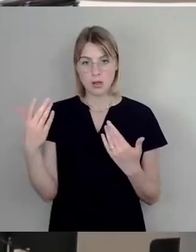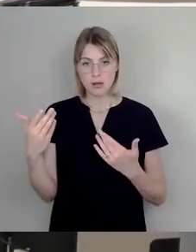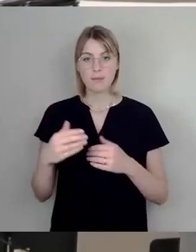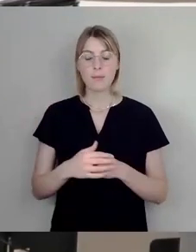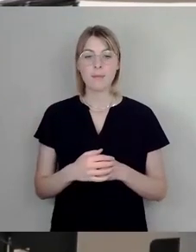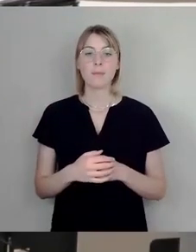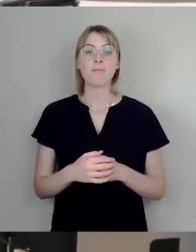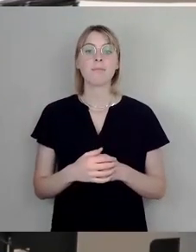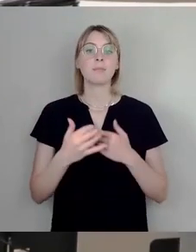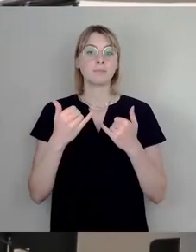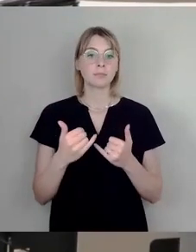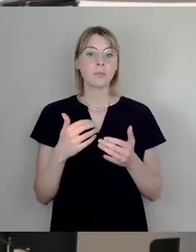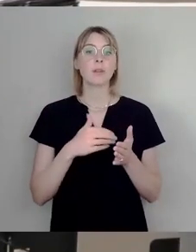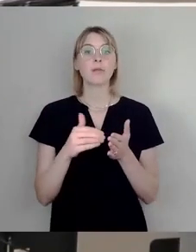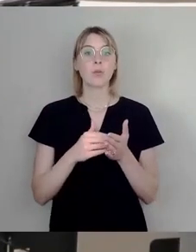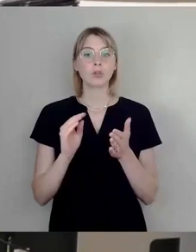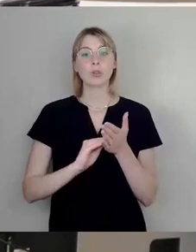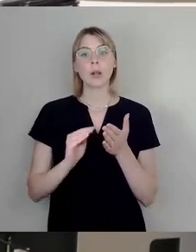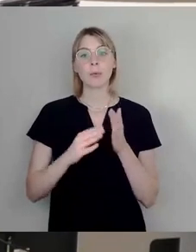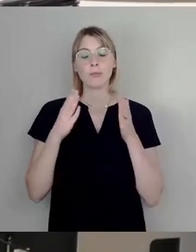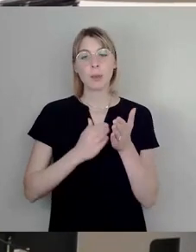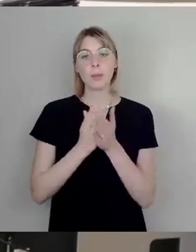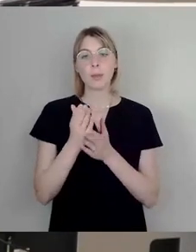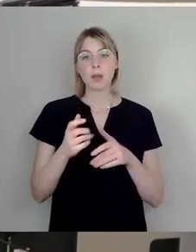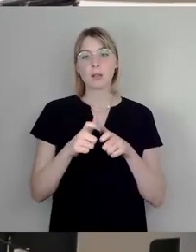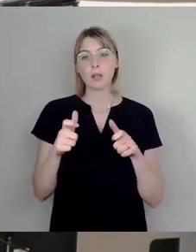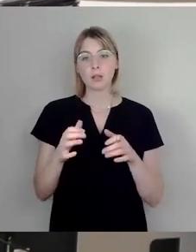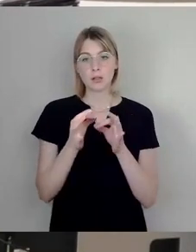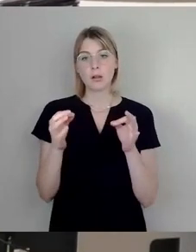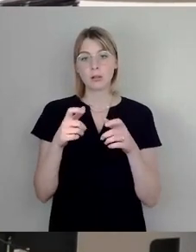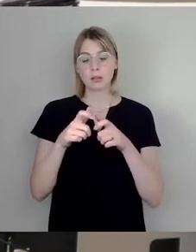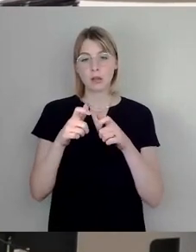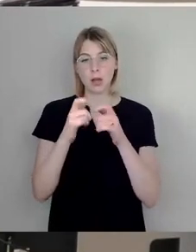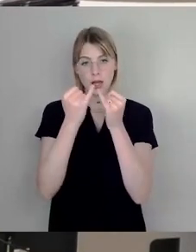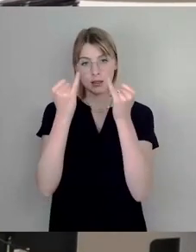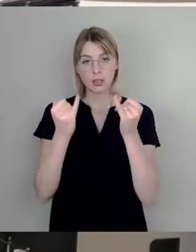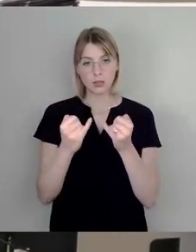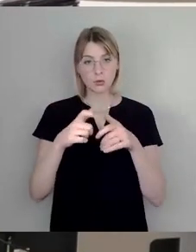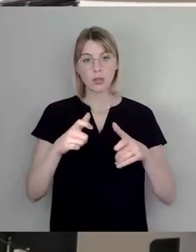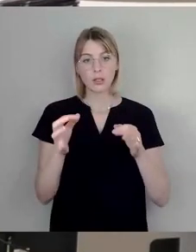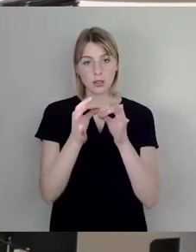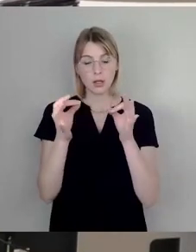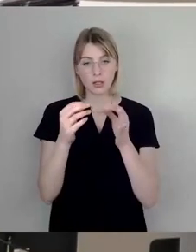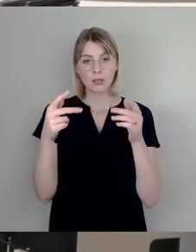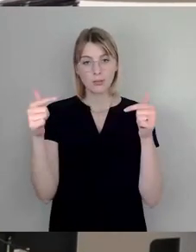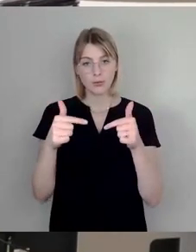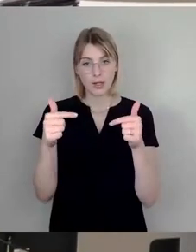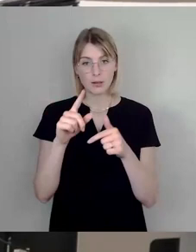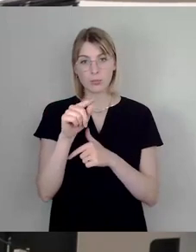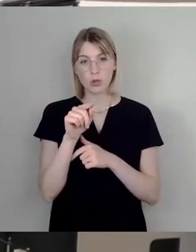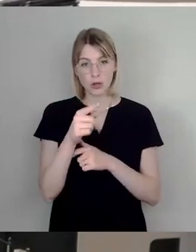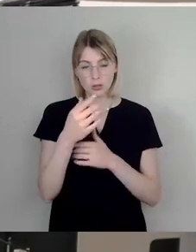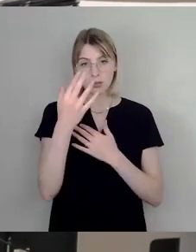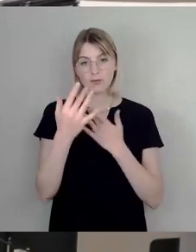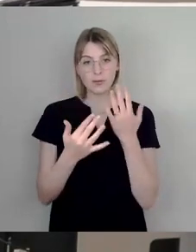Fortschreibung, Fachplan Kindertageseinrichtung, Kindertagespflege, was eigentlich bedeutet, wie viele Kindertageseinrichtungen wir vorhalten,